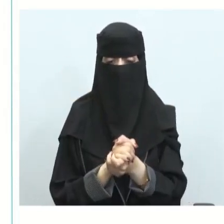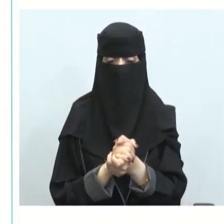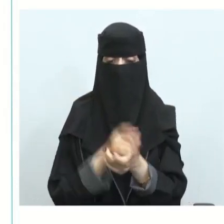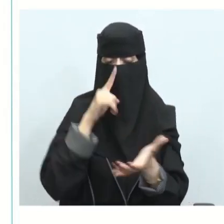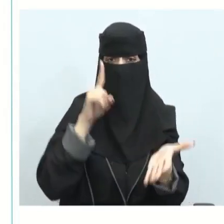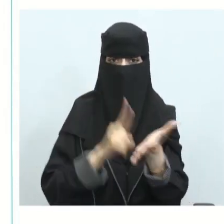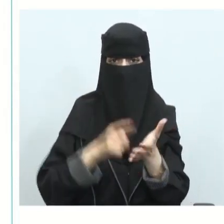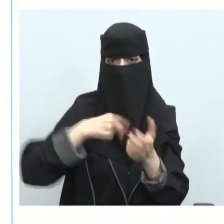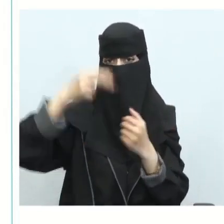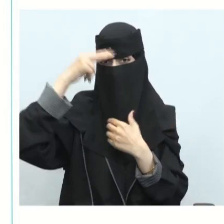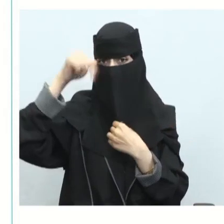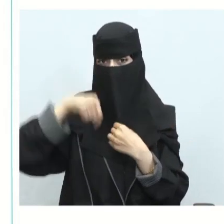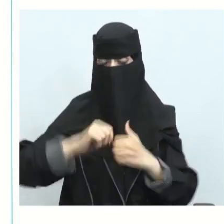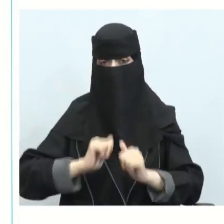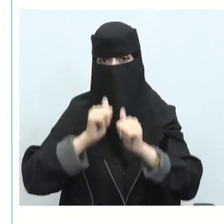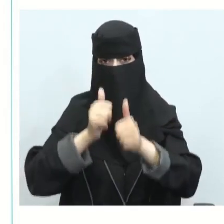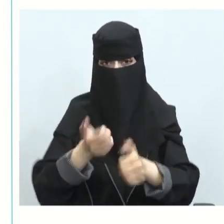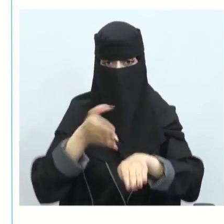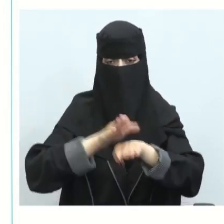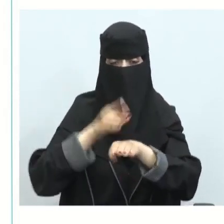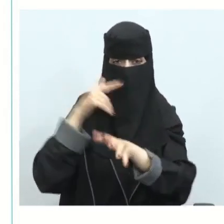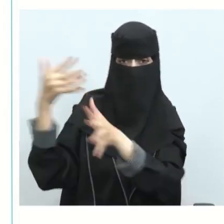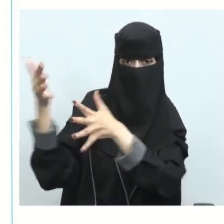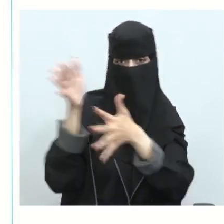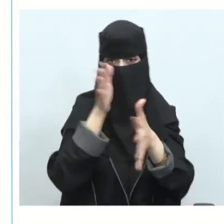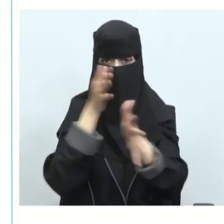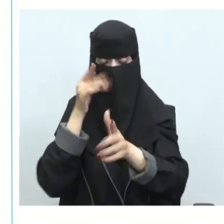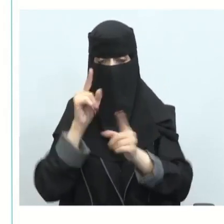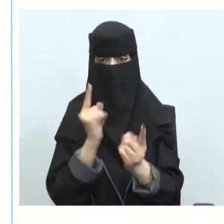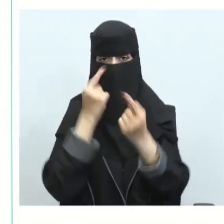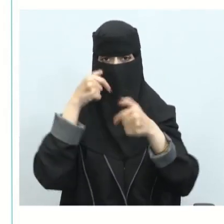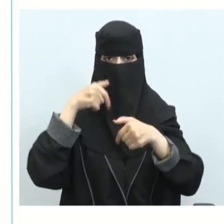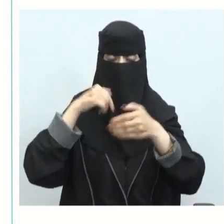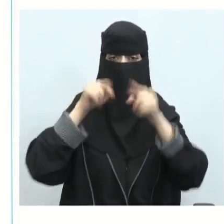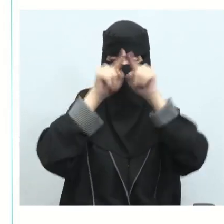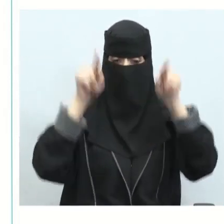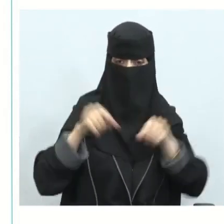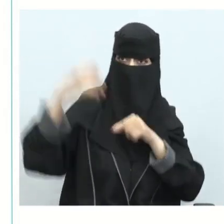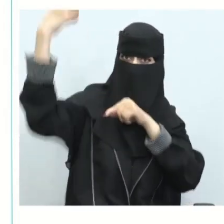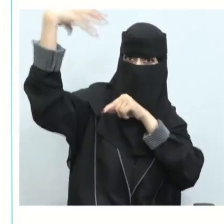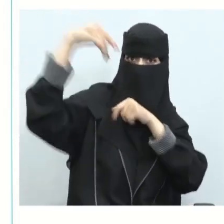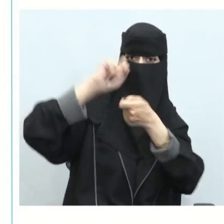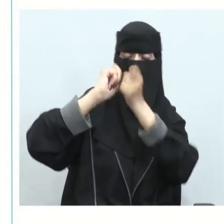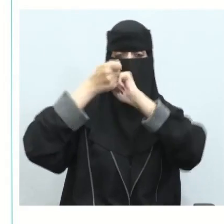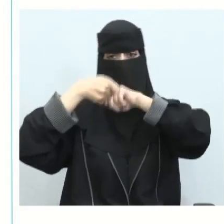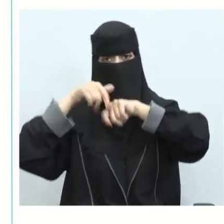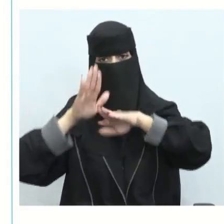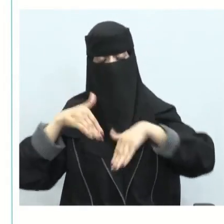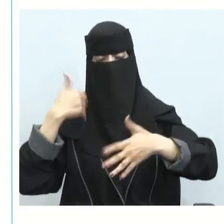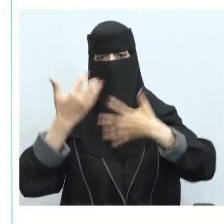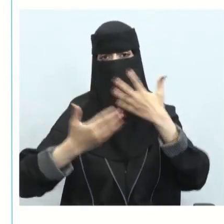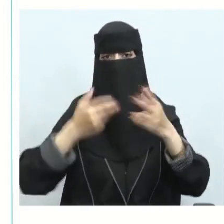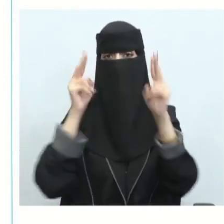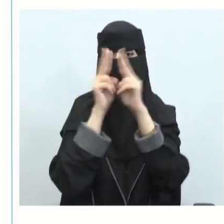السعودية قادرة على تسخير رياحها الطبيعية وطاقاتها الشمسية وتحويلها إلى كهرباء إذن نستخدم الطاقة نظيفة